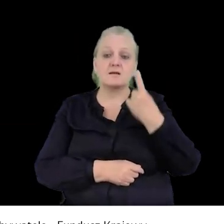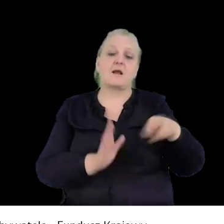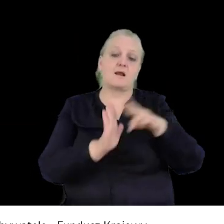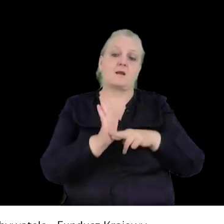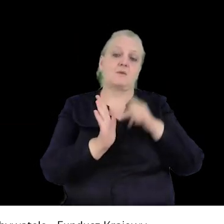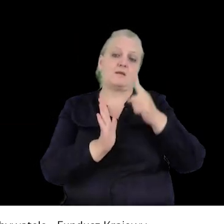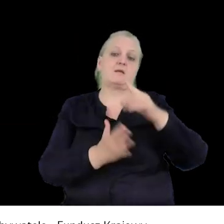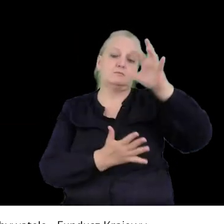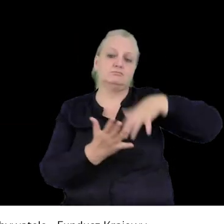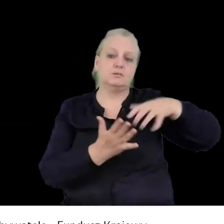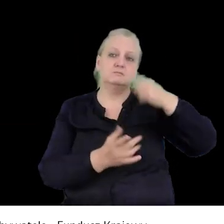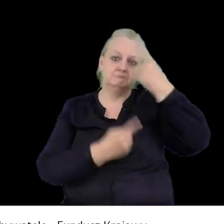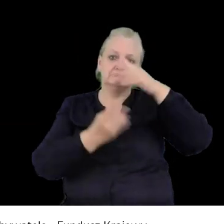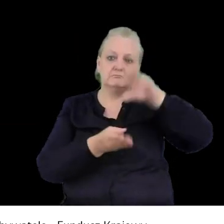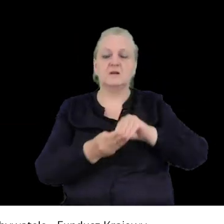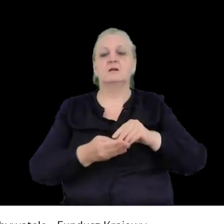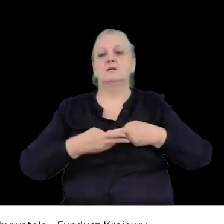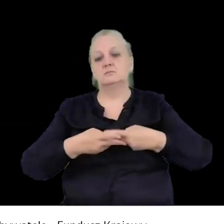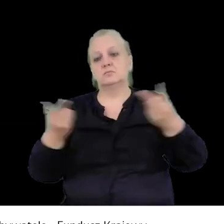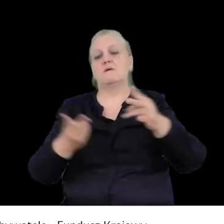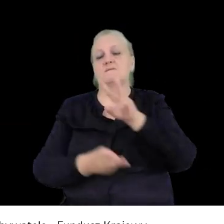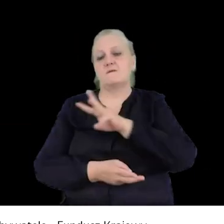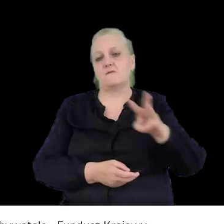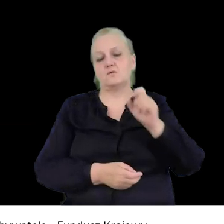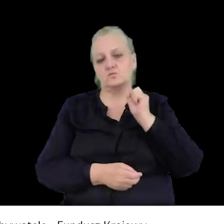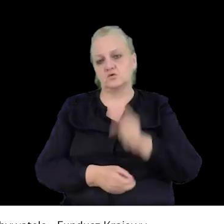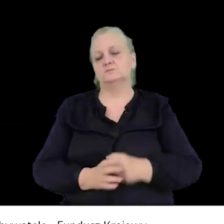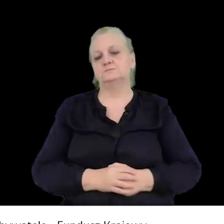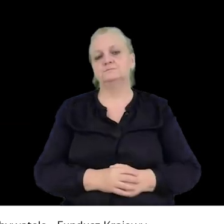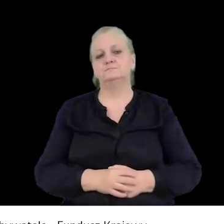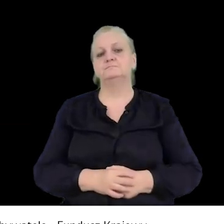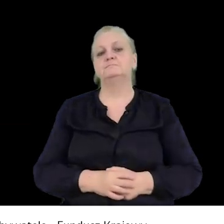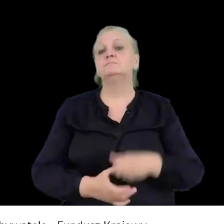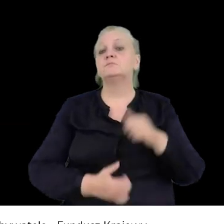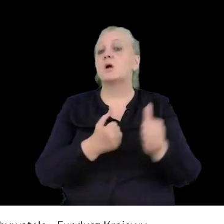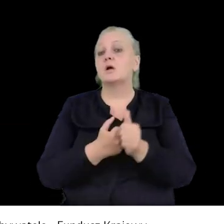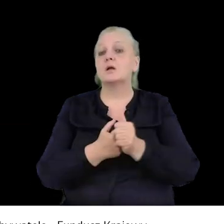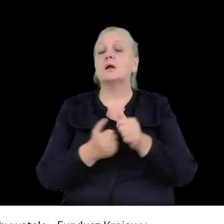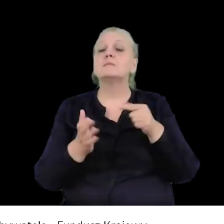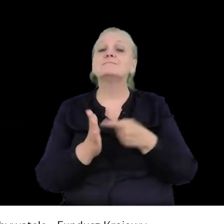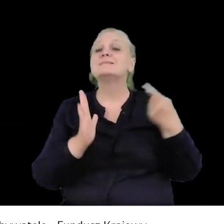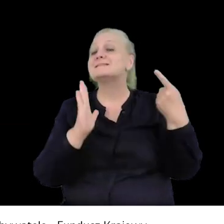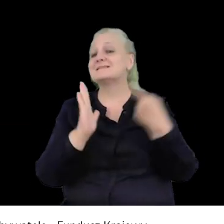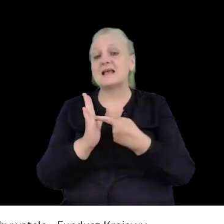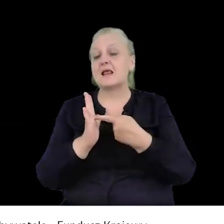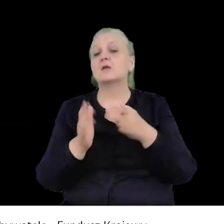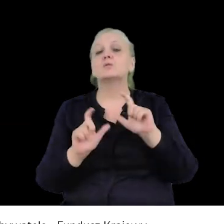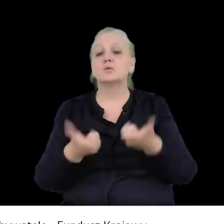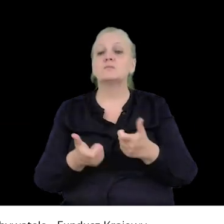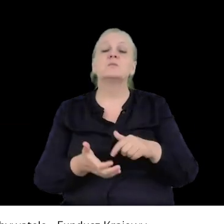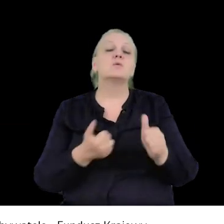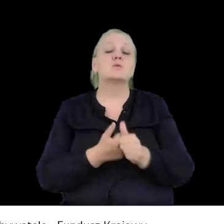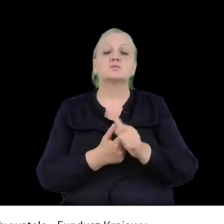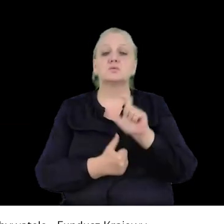raport, wyciągamy z niego wnioski i publikujemy go na naszej serenie internetowej. Jeżeli chodzi o same cele, to chodzi nam przede